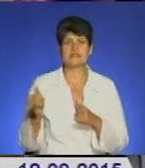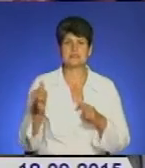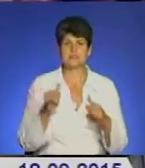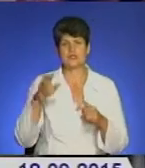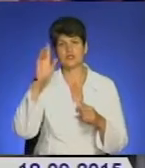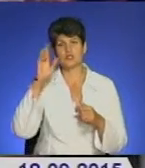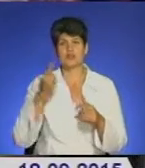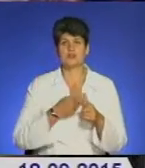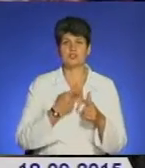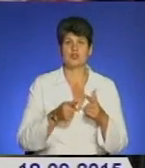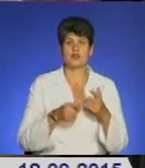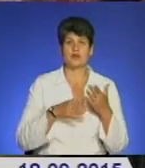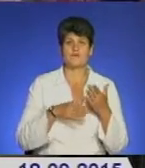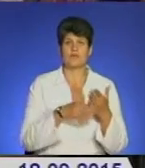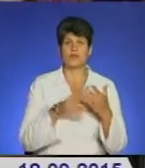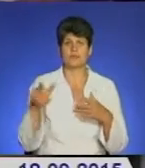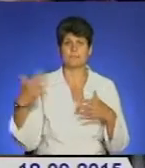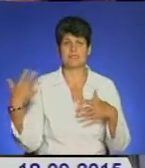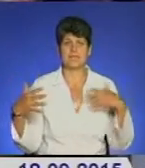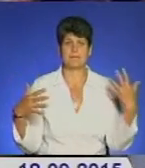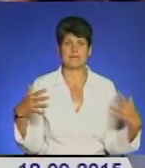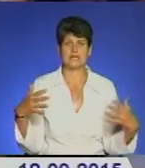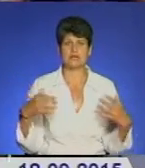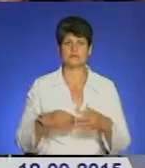держава чи волонтери? 50 на 50.